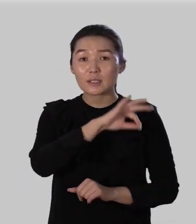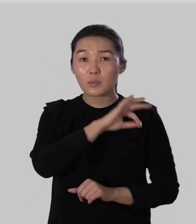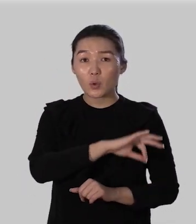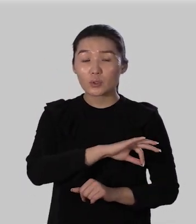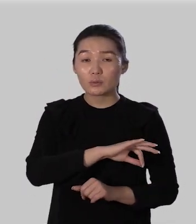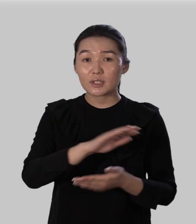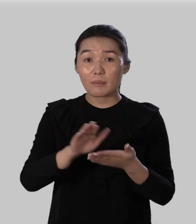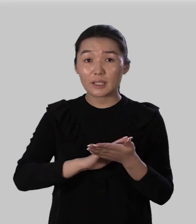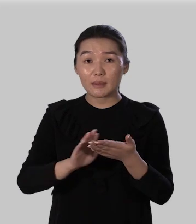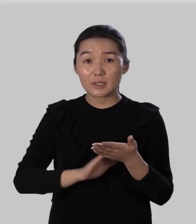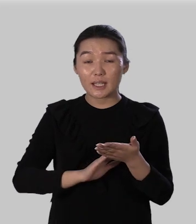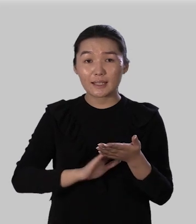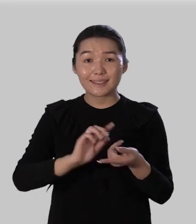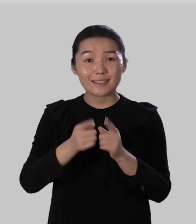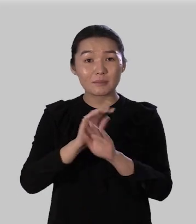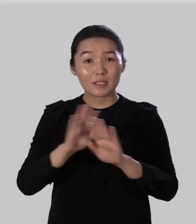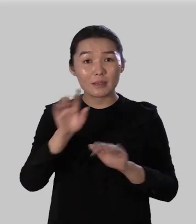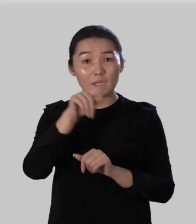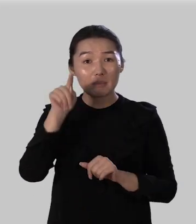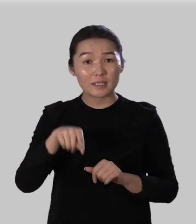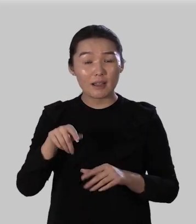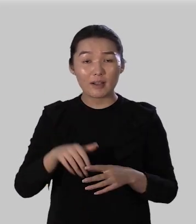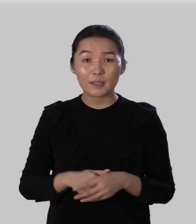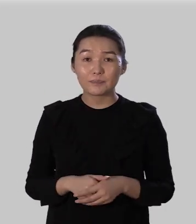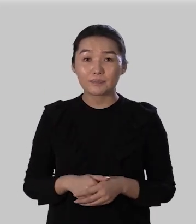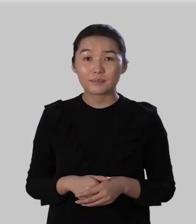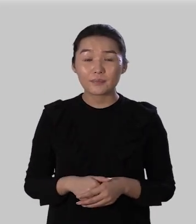воспользуемся при написании неизменяемых приставок